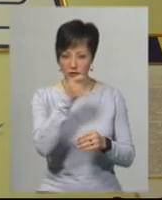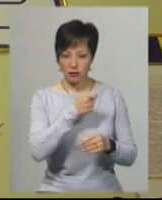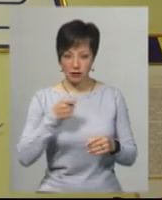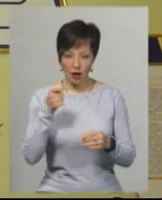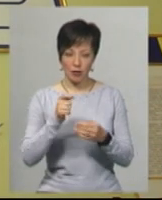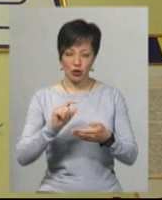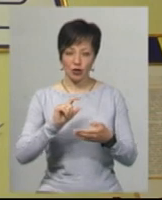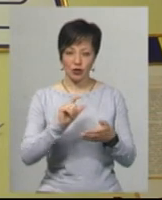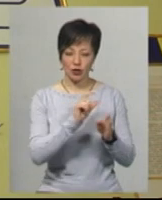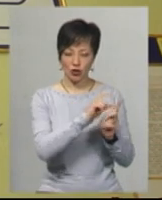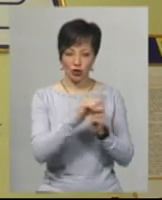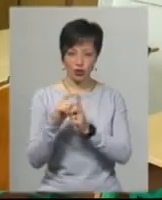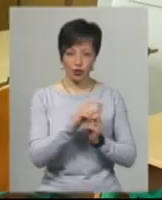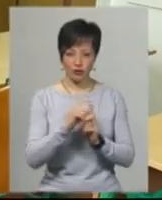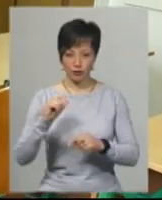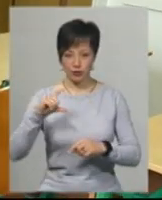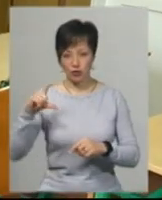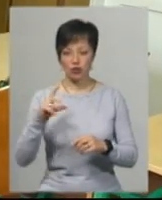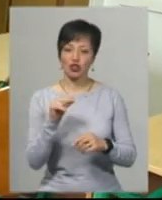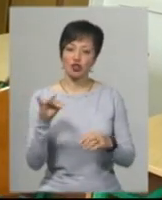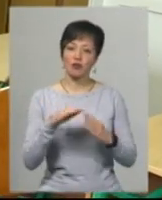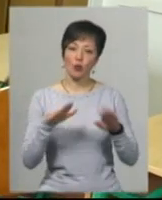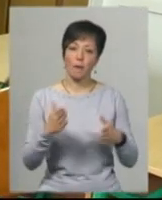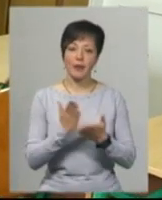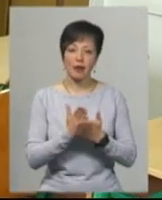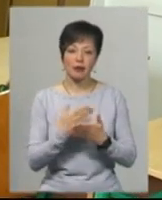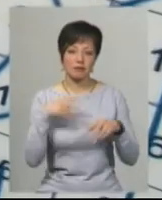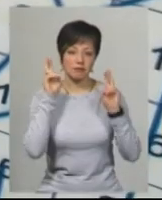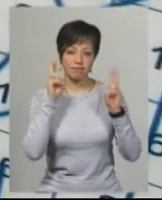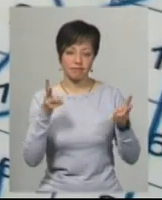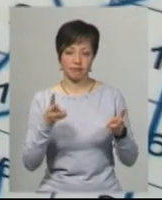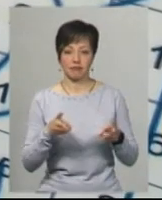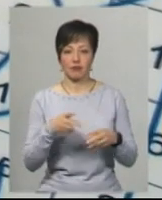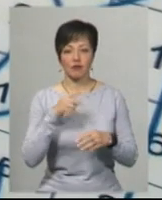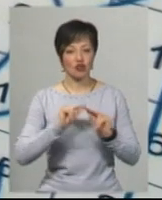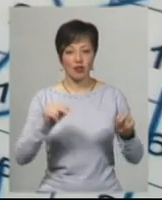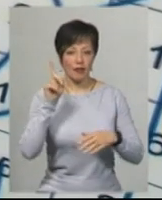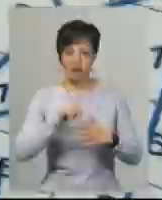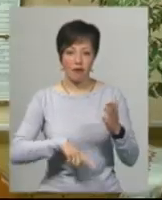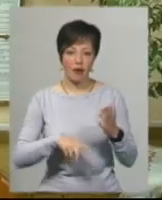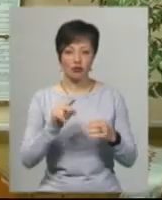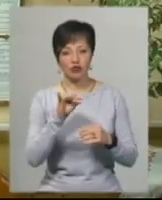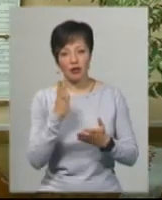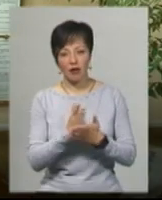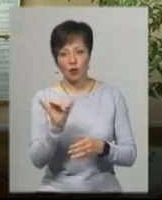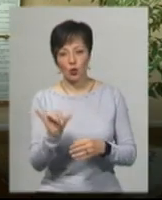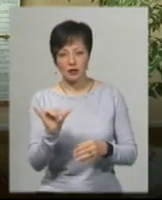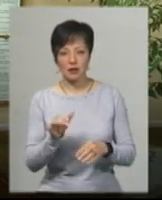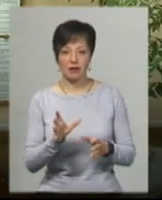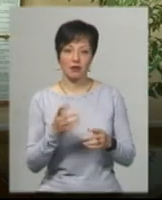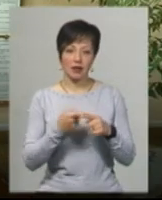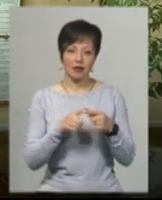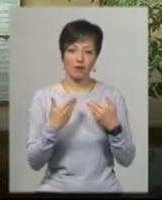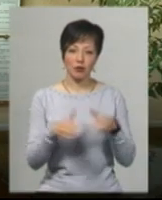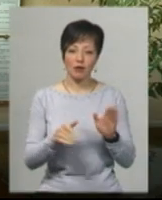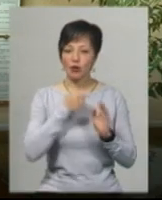видрукуваний більшим шрифтом. Чи мають усі ці засоби учнів вдома, вчителька Олена Білко не впевнена, як і в тому, чи є вони в усіх вишах. Вони йдуть в доросле життя,